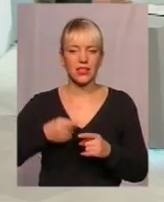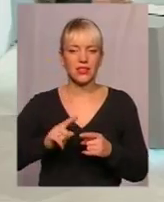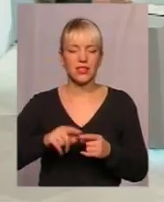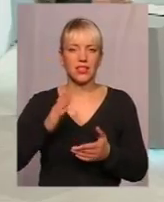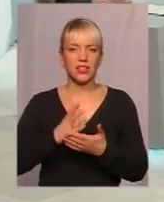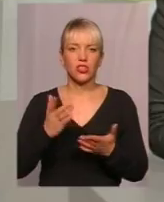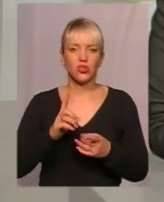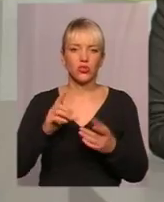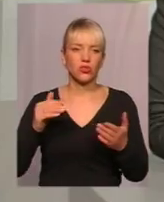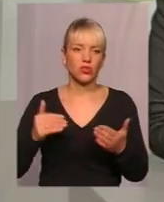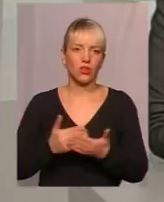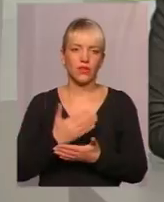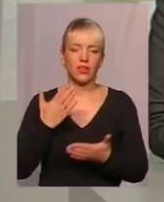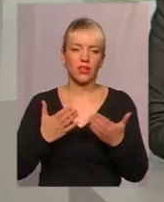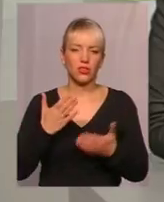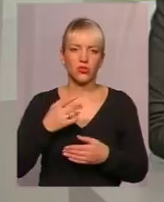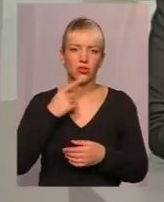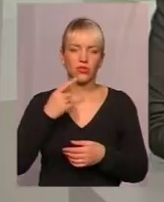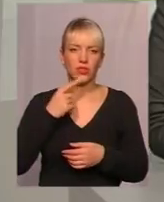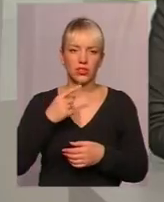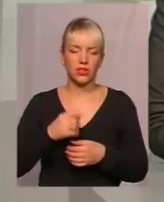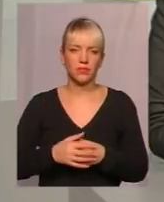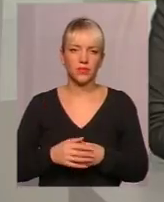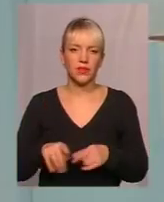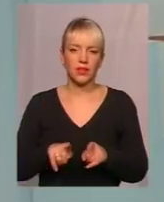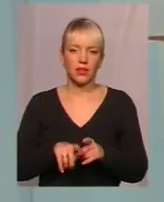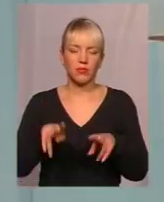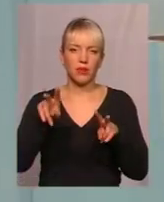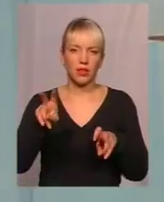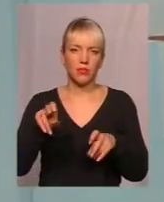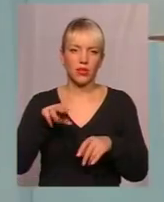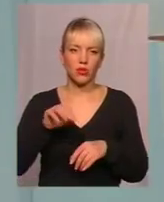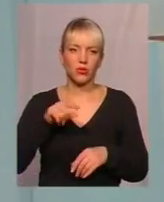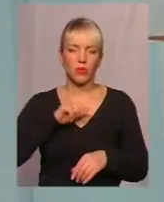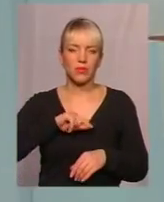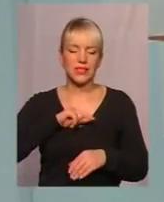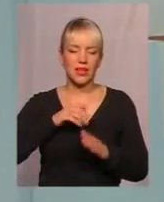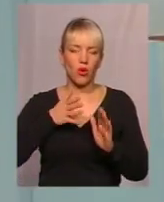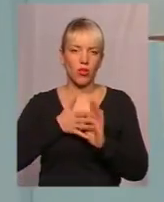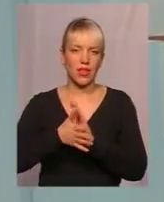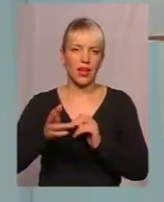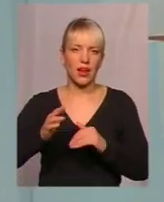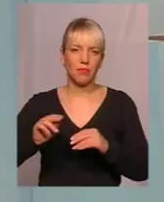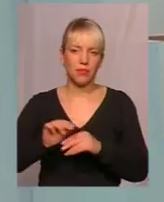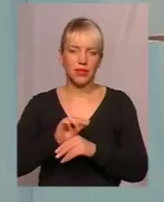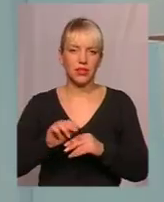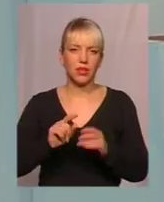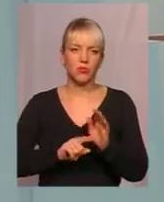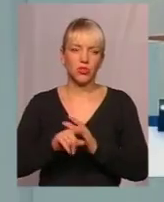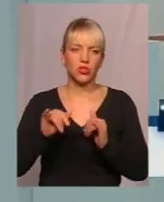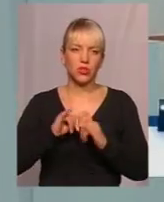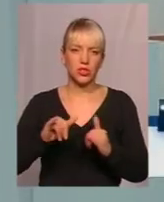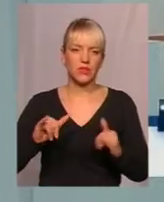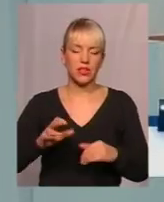нове. Якщо казати предметно, то психотерапія взагалі почала розвиватись на теренах України